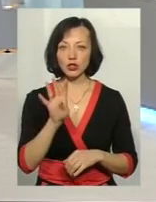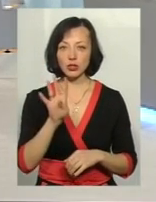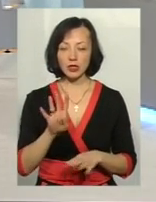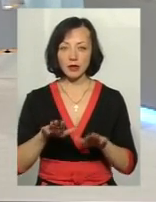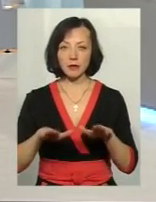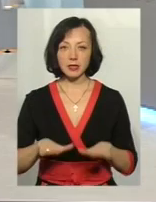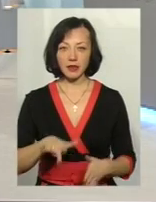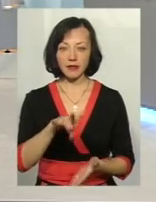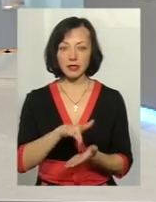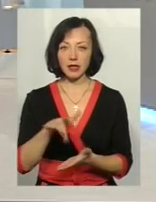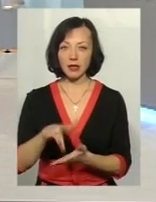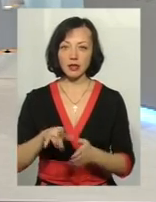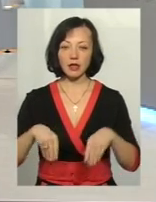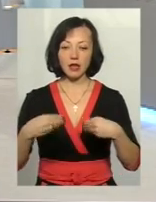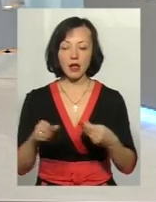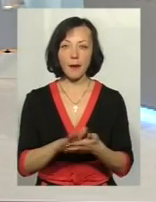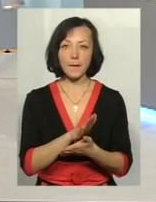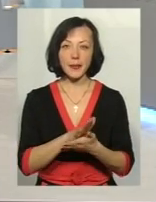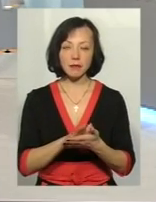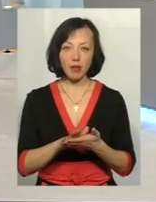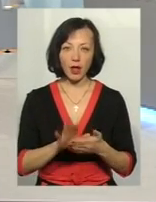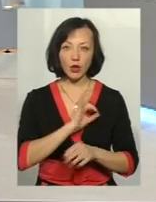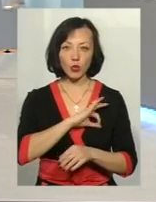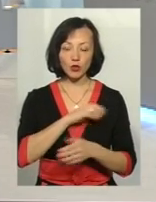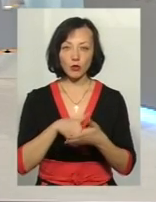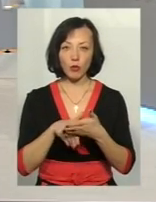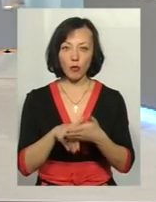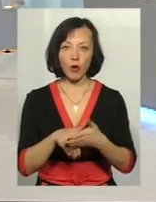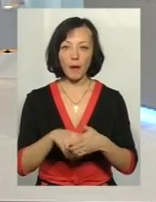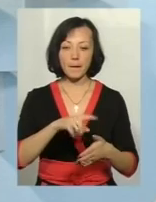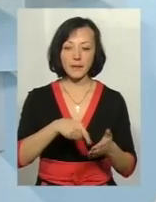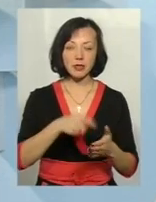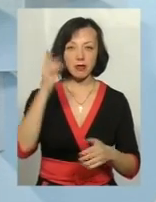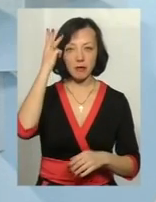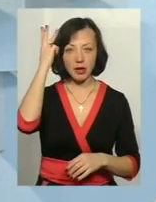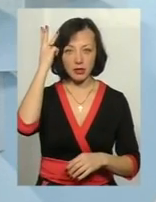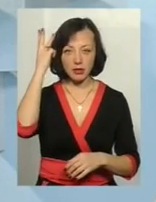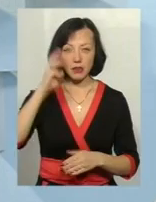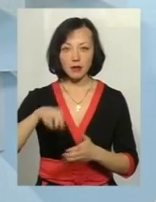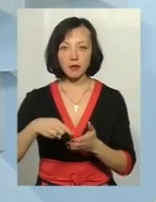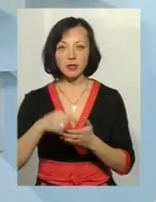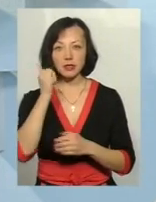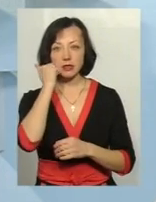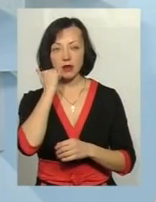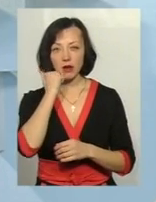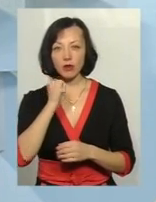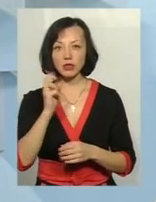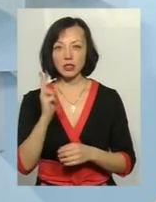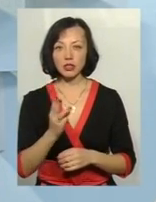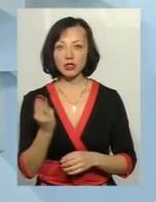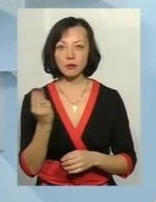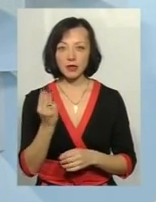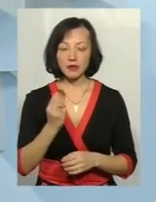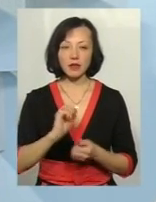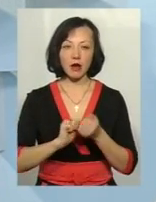місцевих центри з наданням безоплатної правової допомоги, які розташовані у місті Хмельницькому, місті Староконстантиніві, Шепетівці та